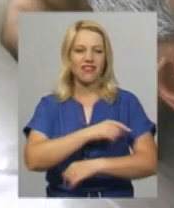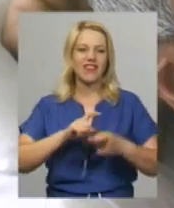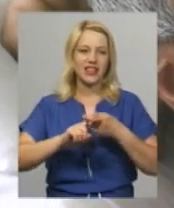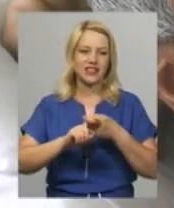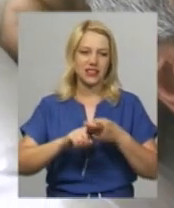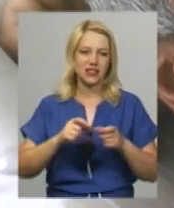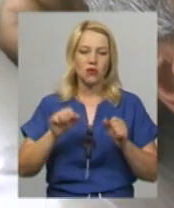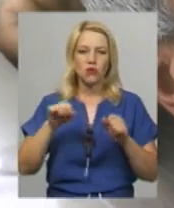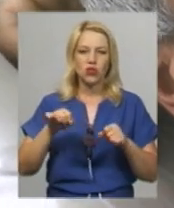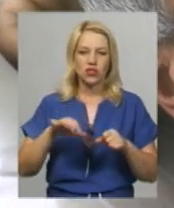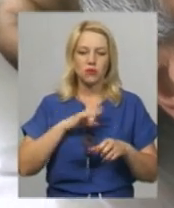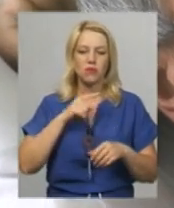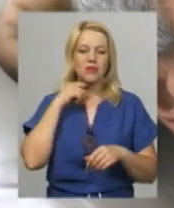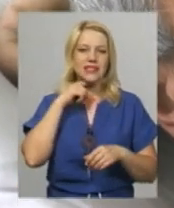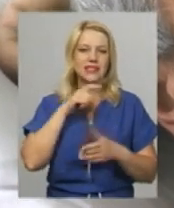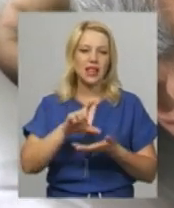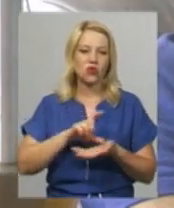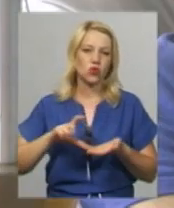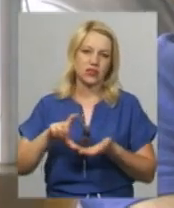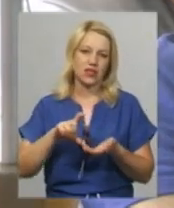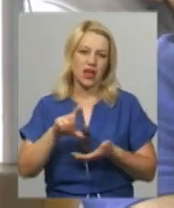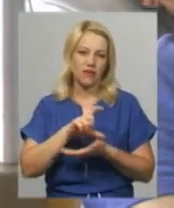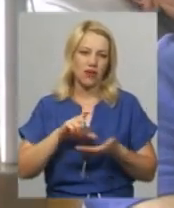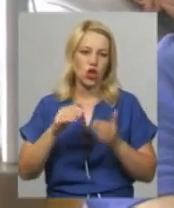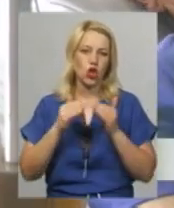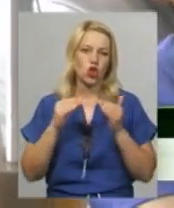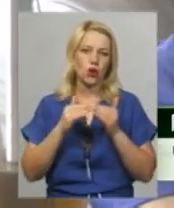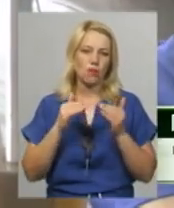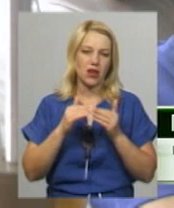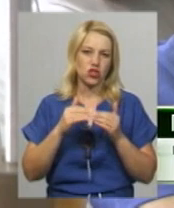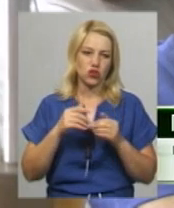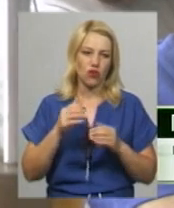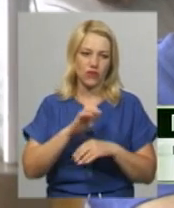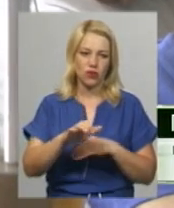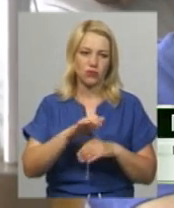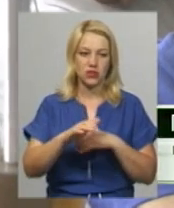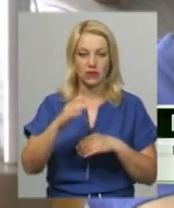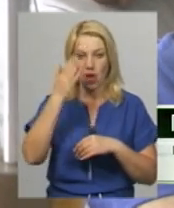ймовірно, отруївся м'ясною консервою домашнього виробництва. Голова почала крутитись такі, що